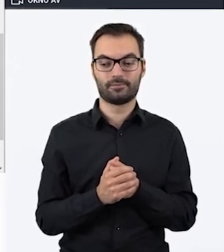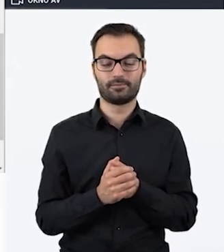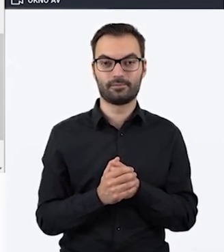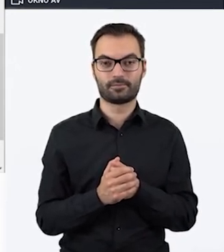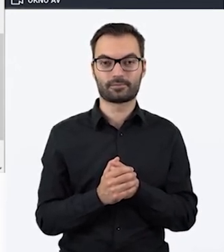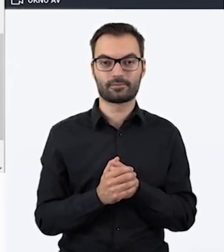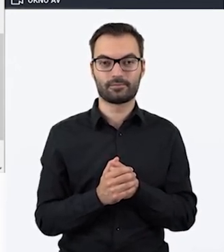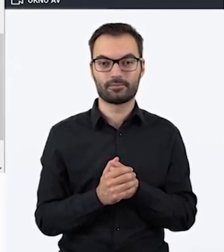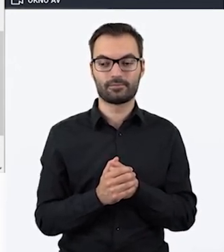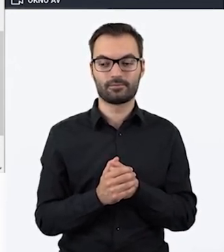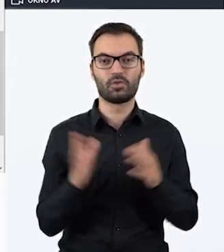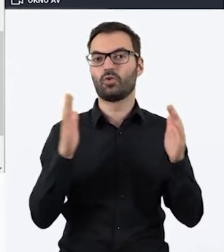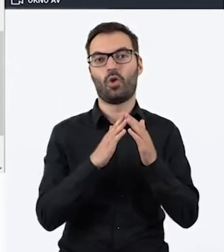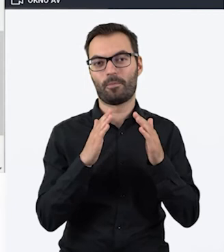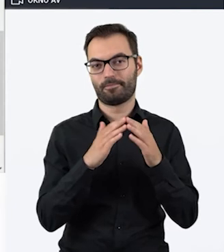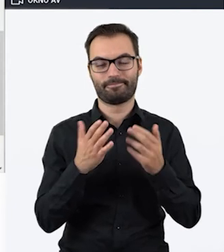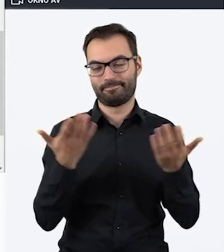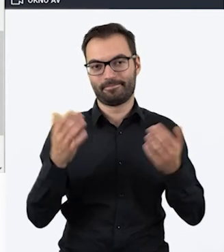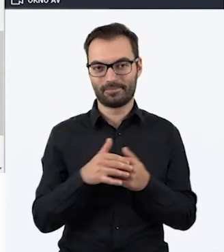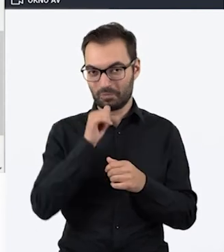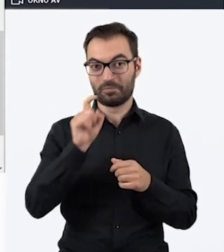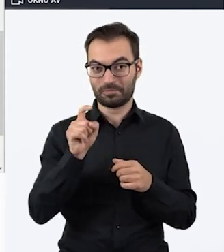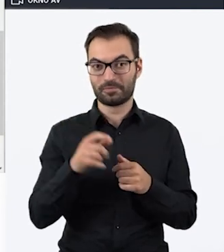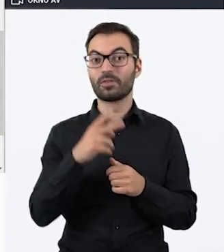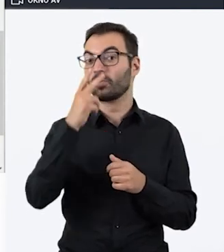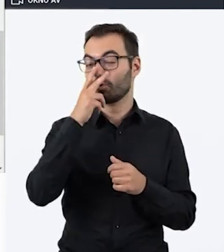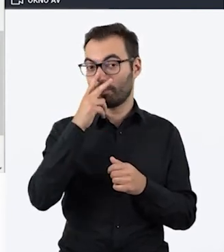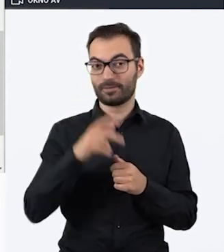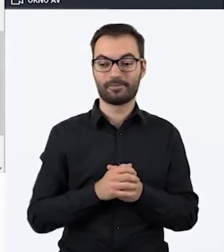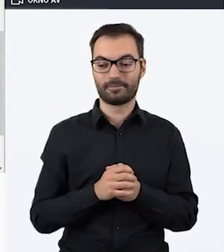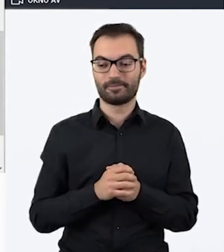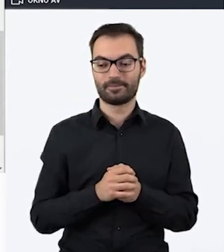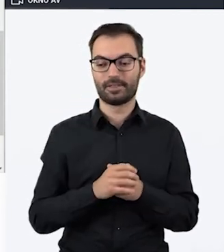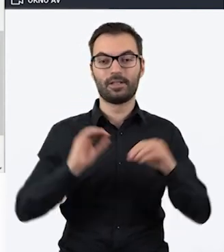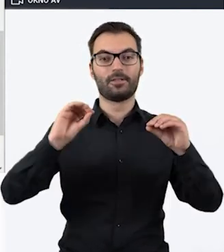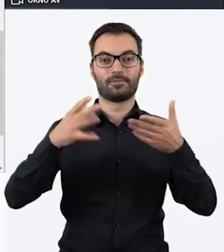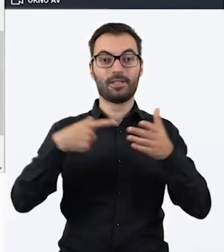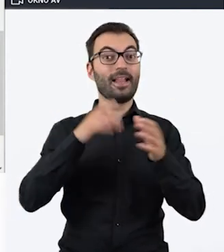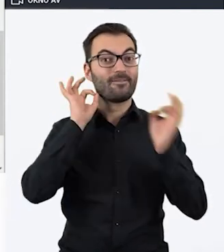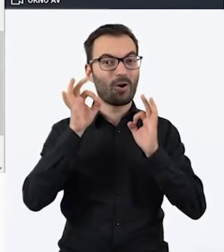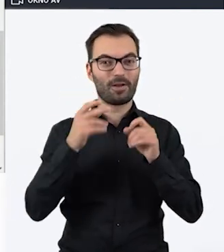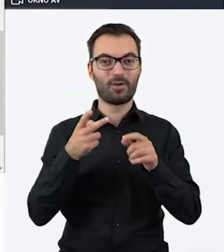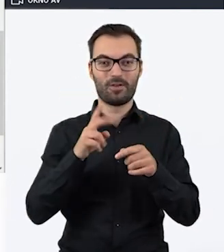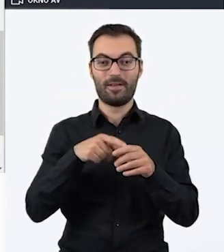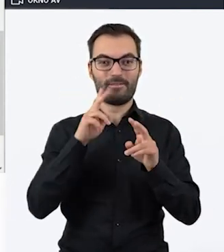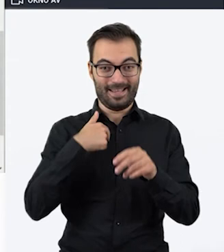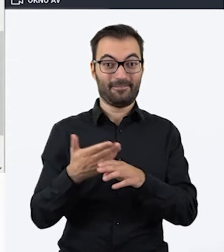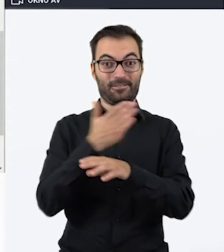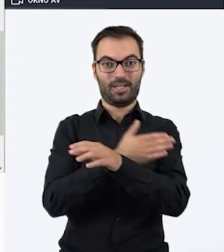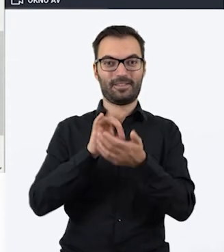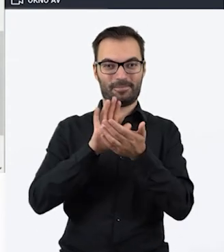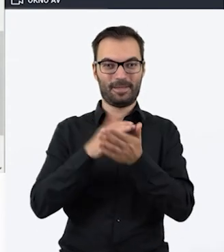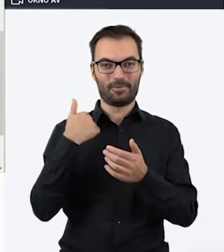dom. I spróbuję przejść dalej i zwróćcie Państwo uwagę, że wyświetla się ten komunikat, który rzeczywiście wpisałam w tamtym